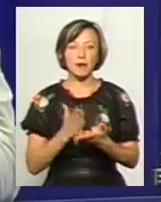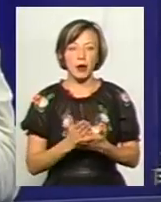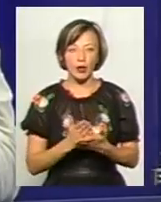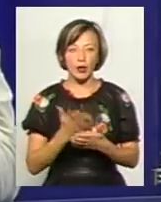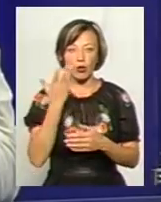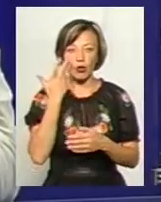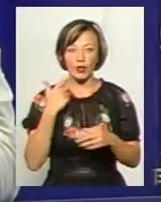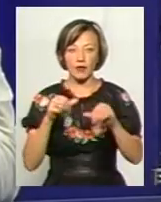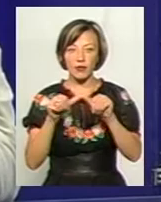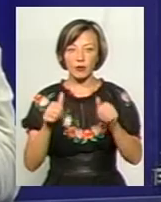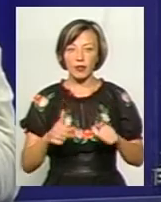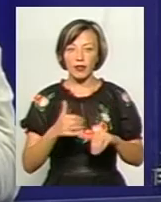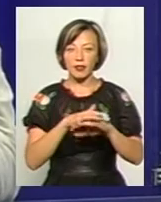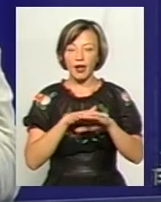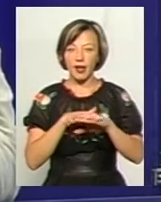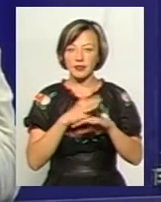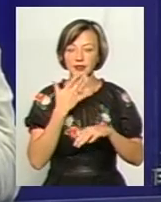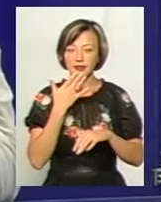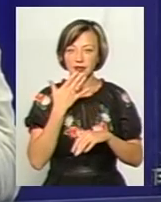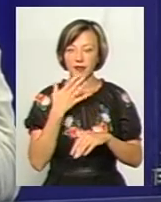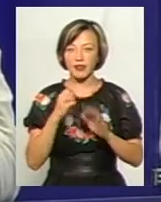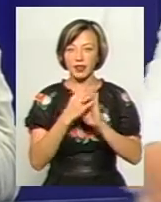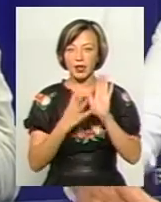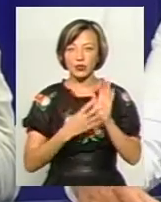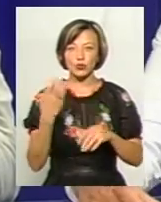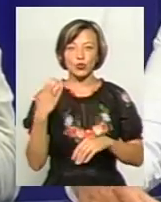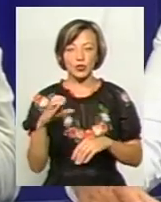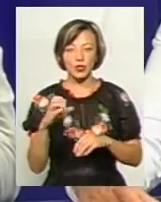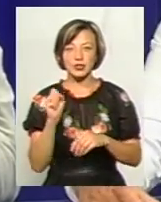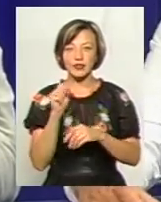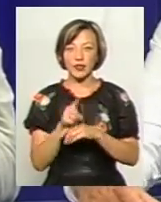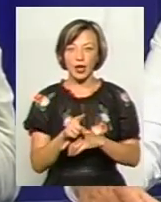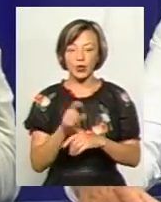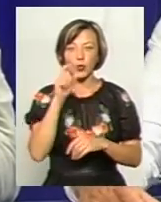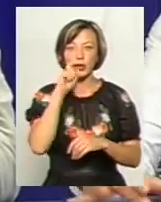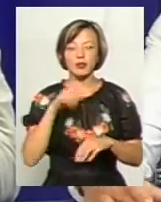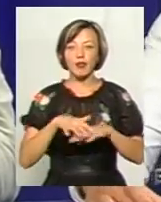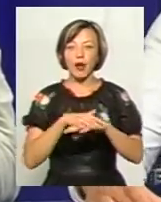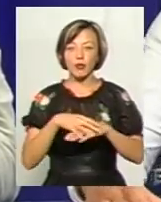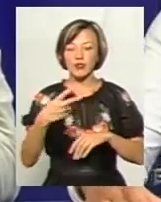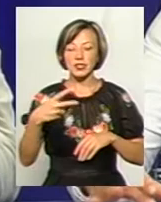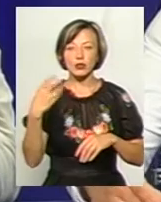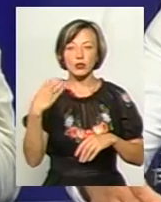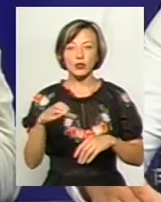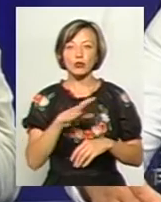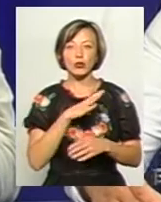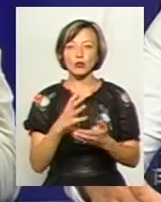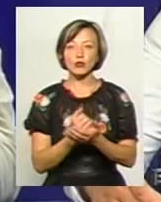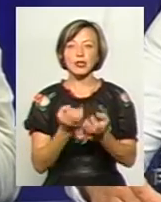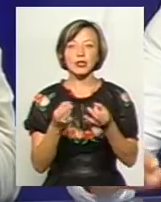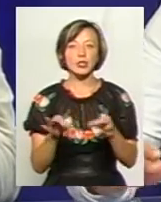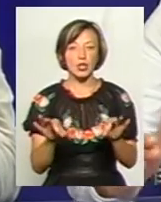коли формувалася наша нація як нація в 19 столітті, завдання українського народу на 20 століття було здобути